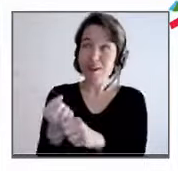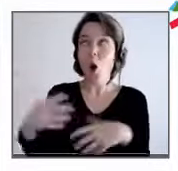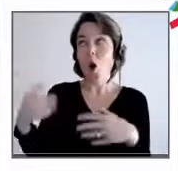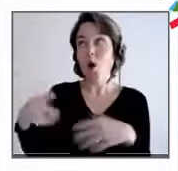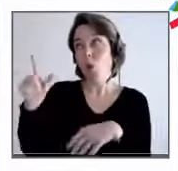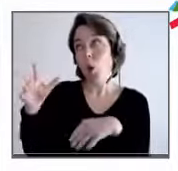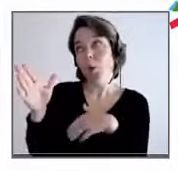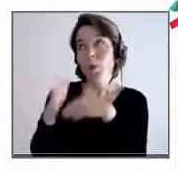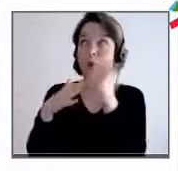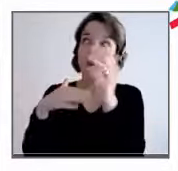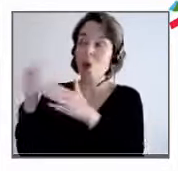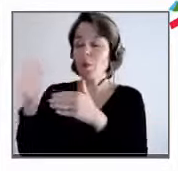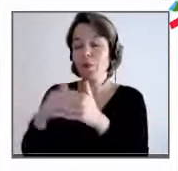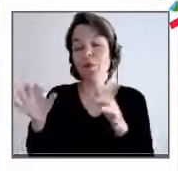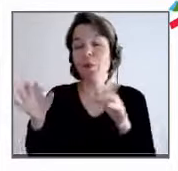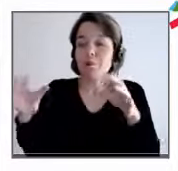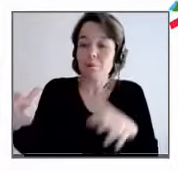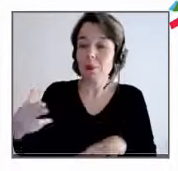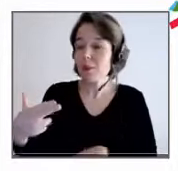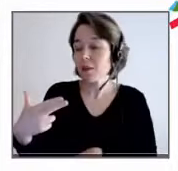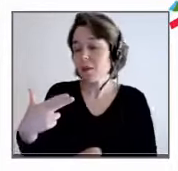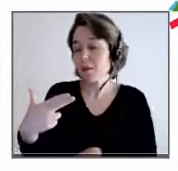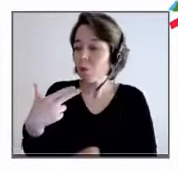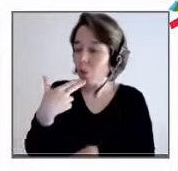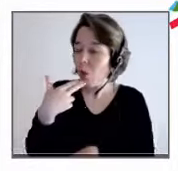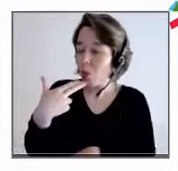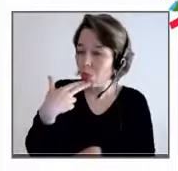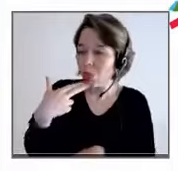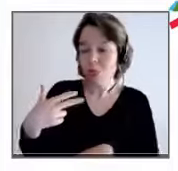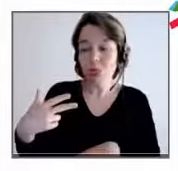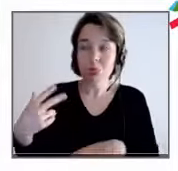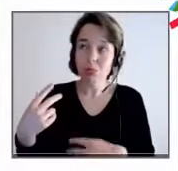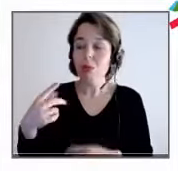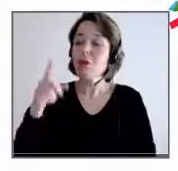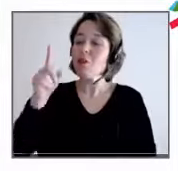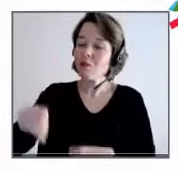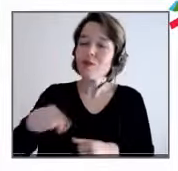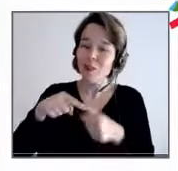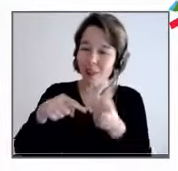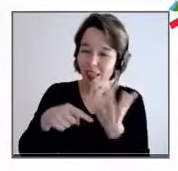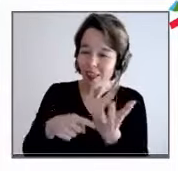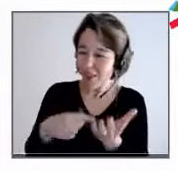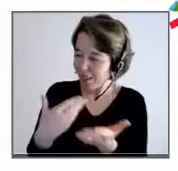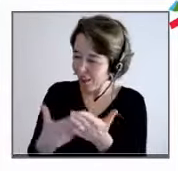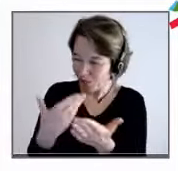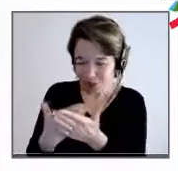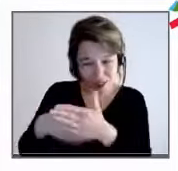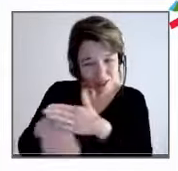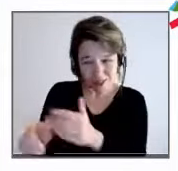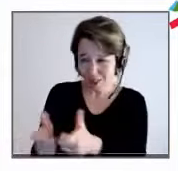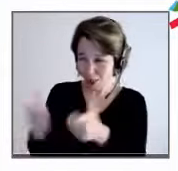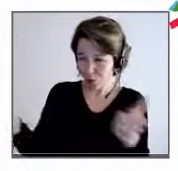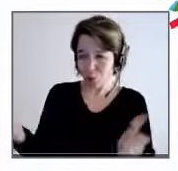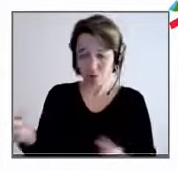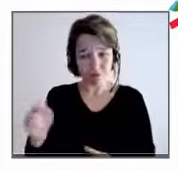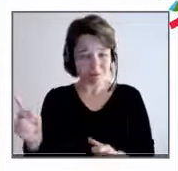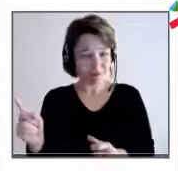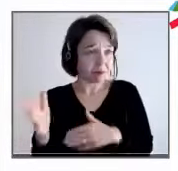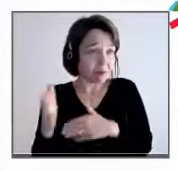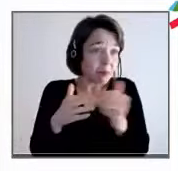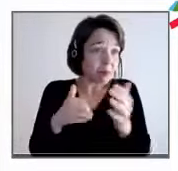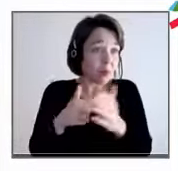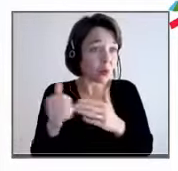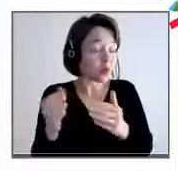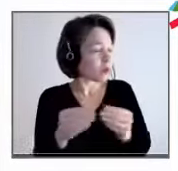injonctions ou des grands idéaux, des idées régulatrices comme ça. Alors que dans la réalité, pour le bonheur, pourquoi c'était un petit peu agaçant ? Parce que les gens ne vont pas